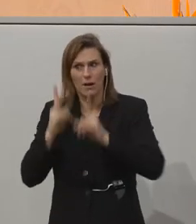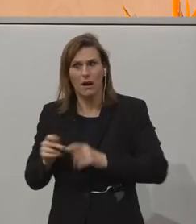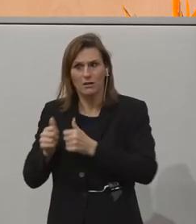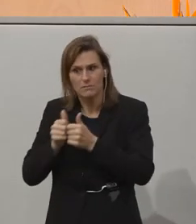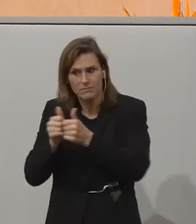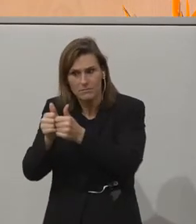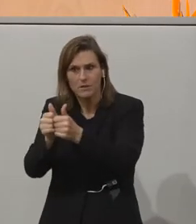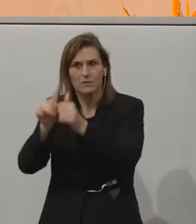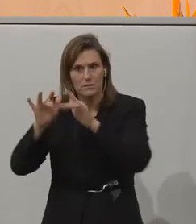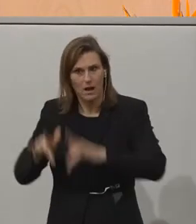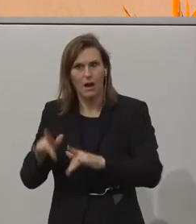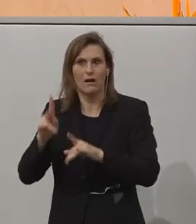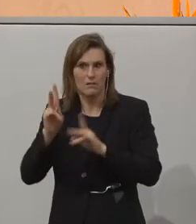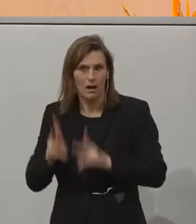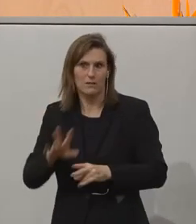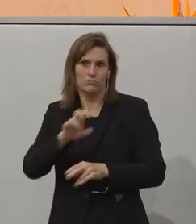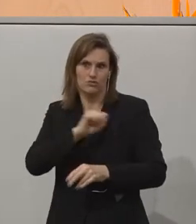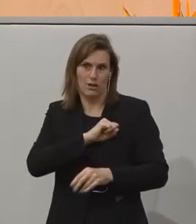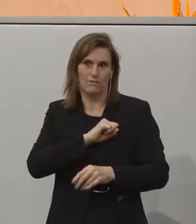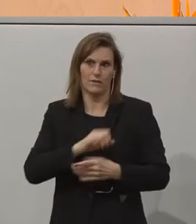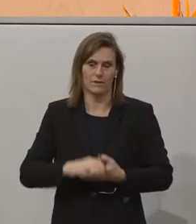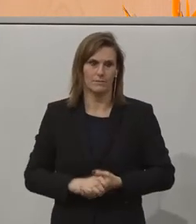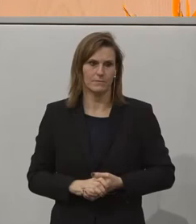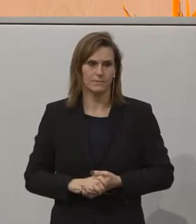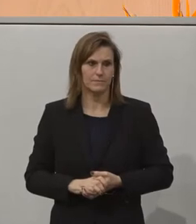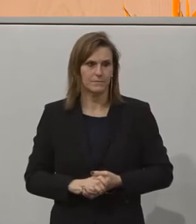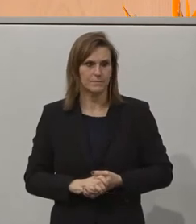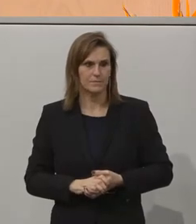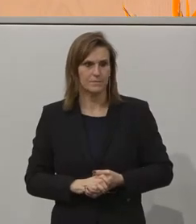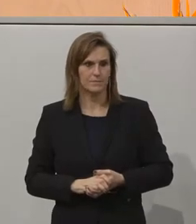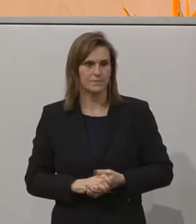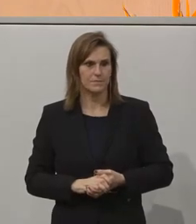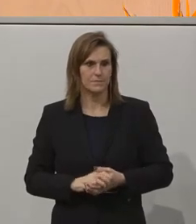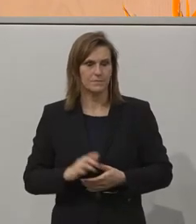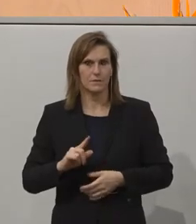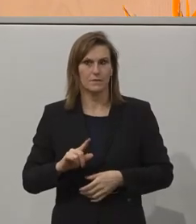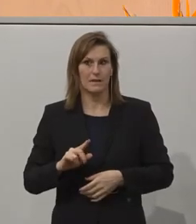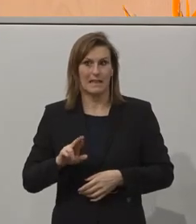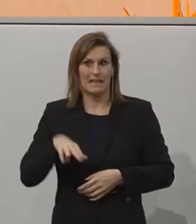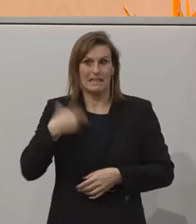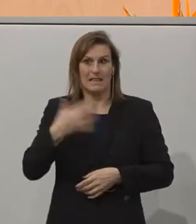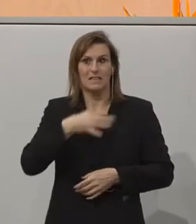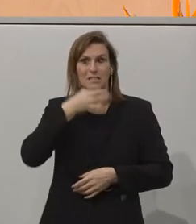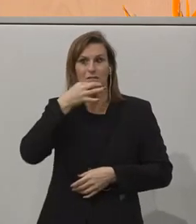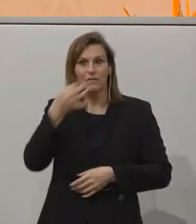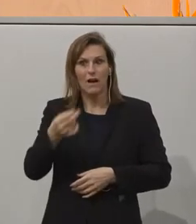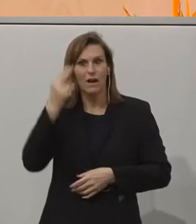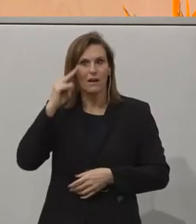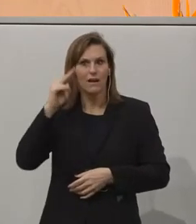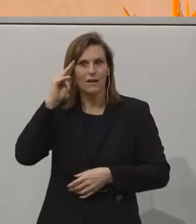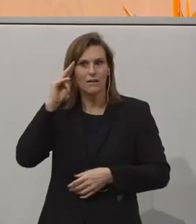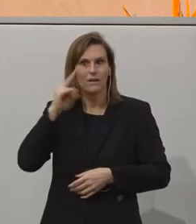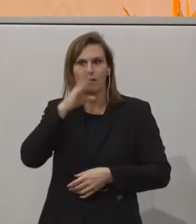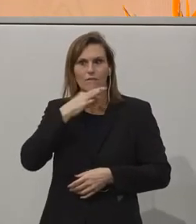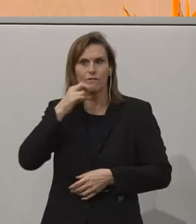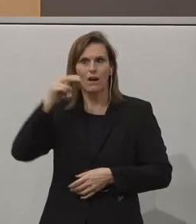You will get a second question right now. die zweite Frage kommt von der Abgeordneten zum Nationalrat Fiona Fiedler von den